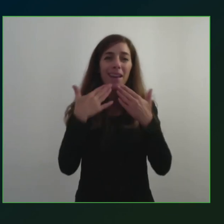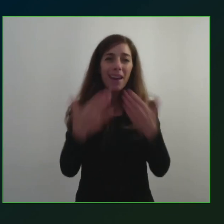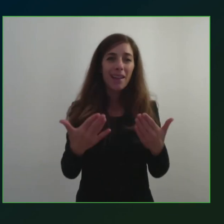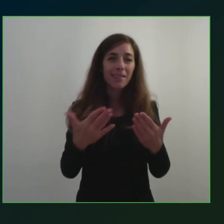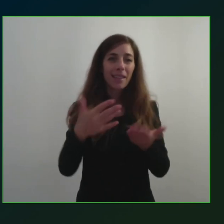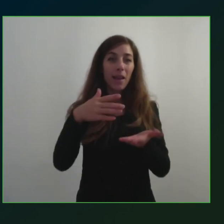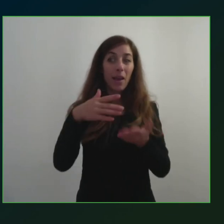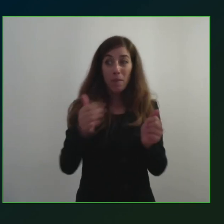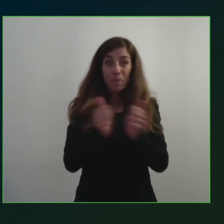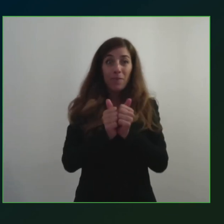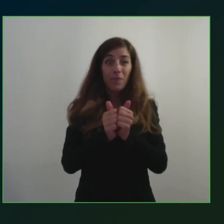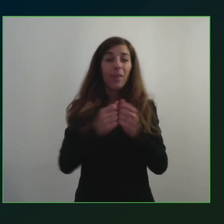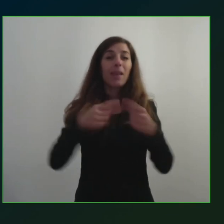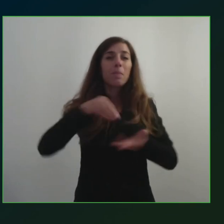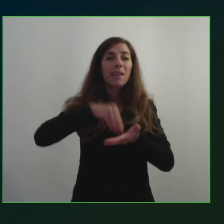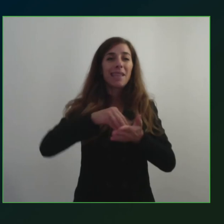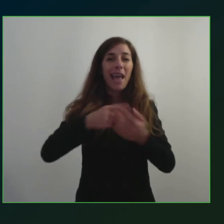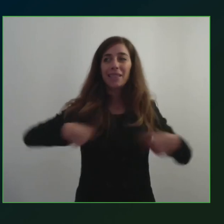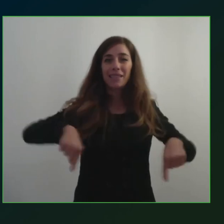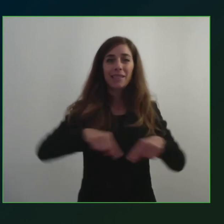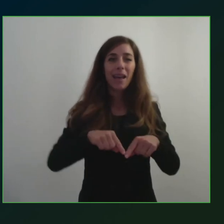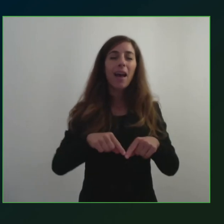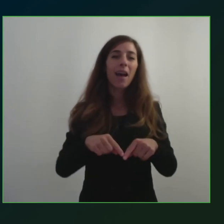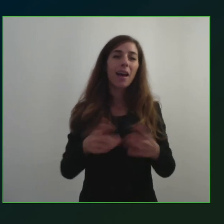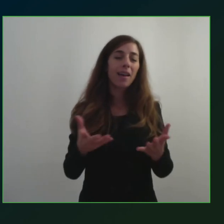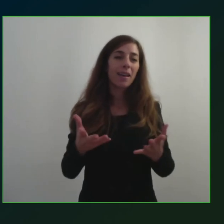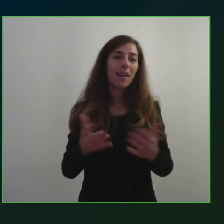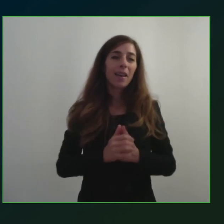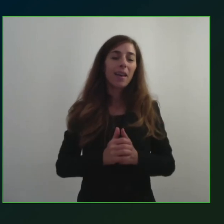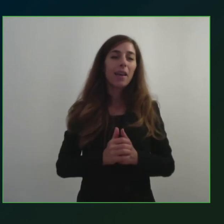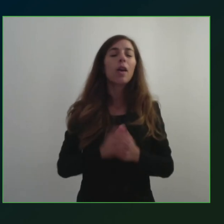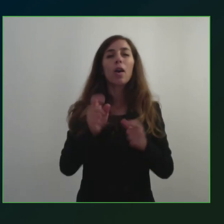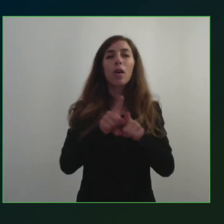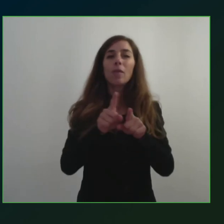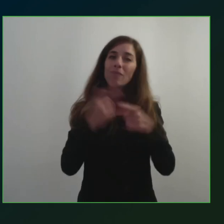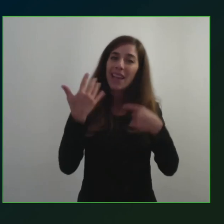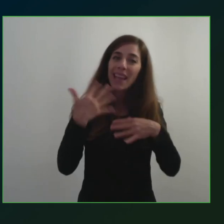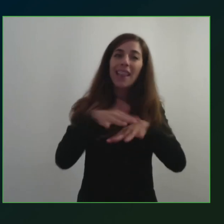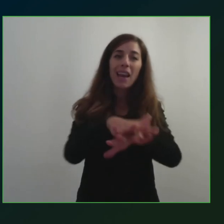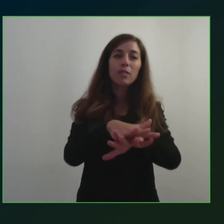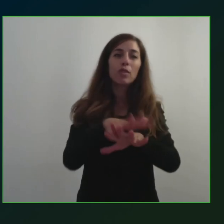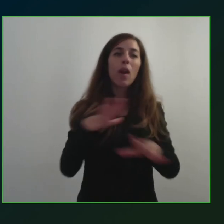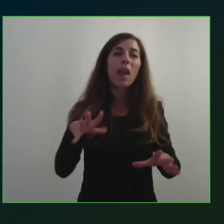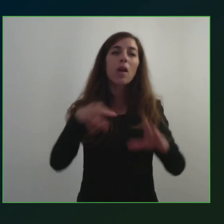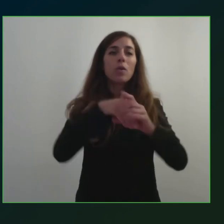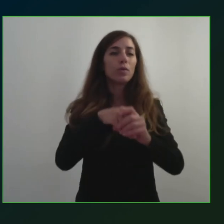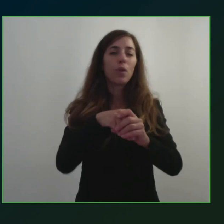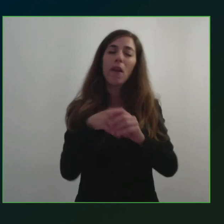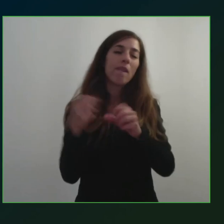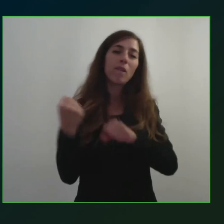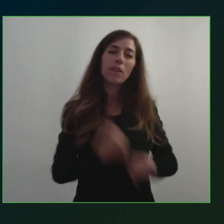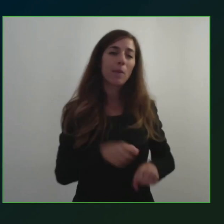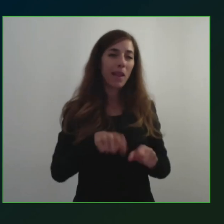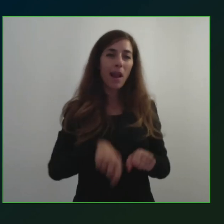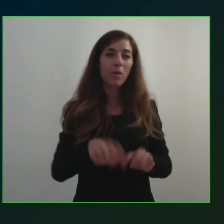qui accanto a noi come una presenza di anche lì di integrazione di inclusione così fondamentale in questo momento